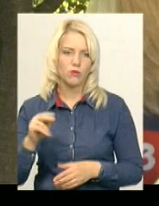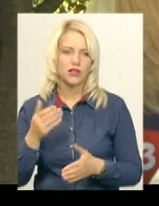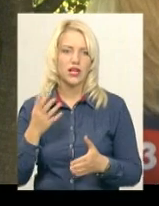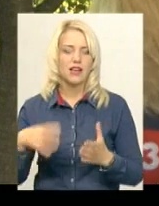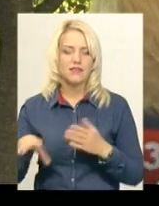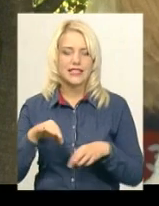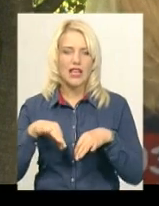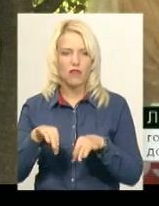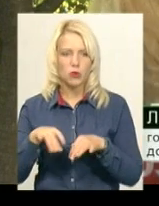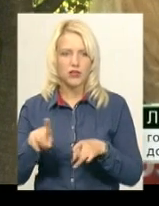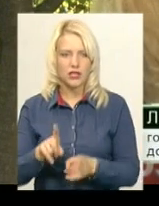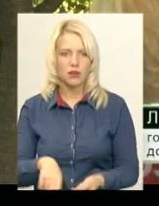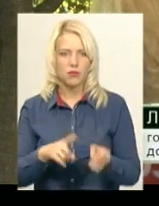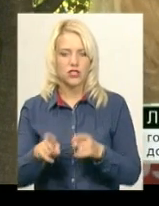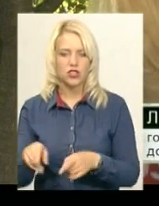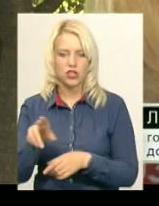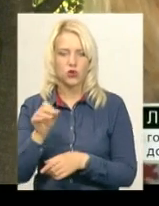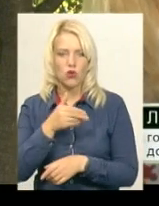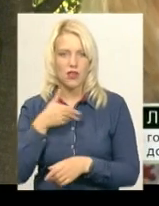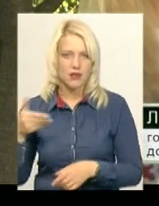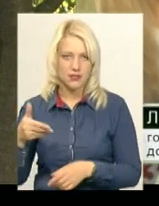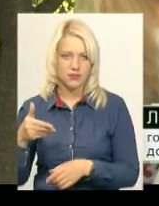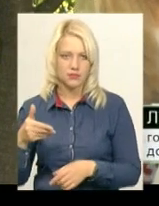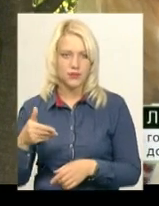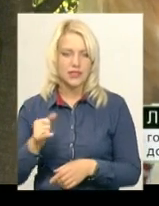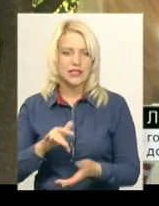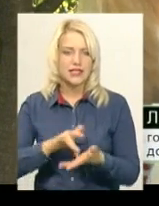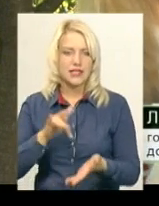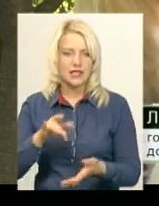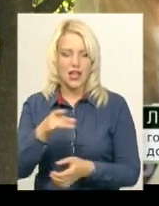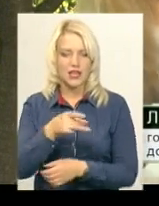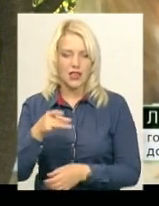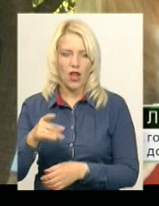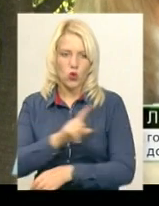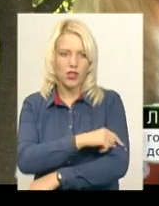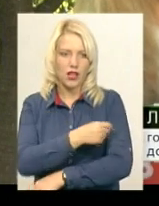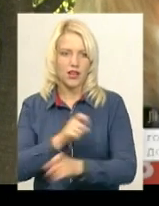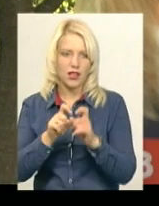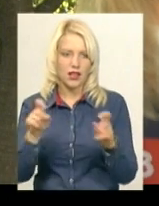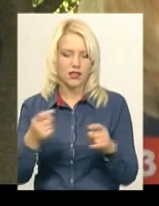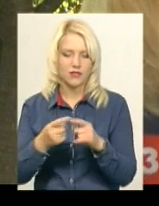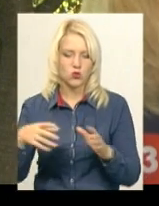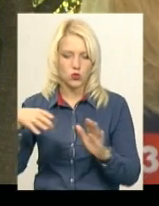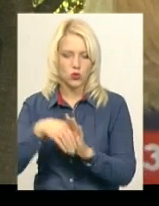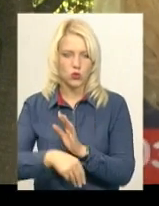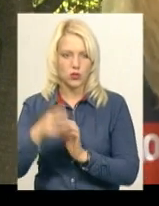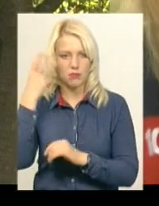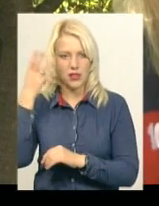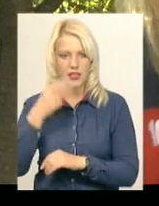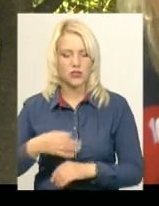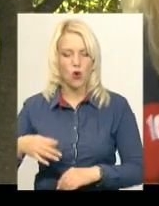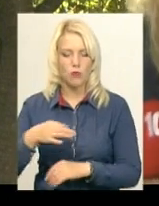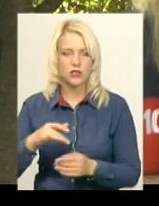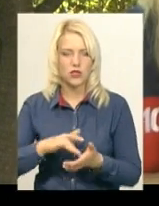автомобілі, які перейшли до нас з центральних районних лікарень, тобто в цю структуру Хмельницького обласного